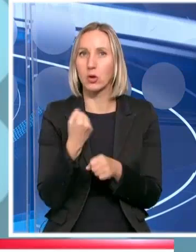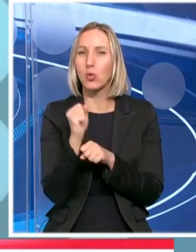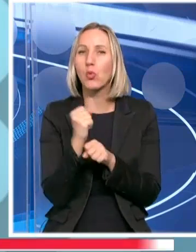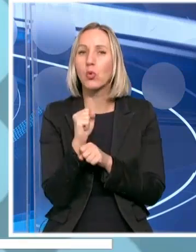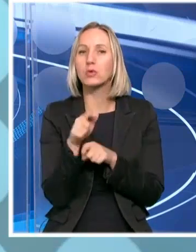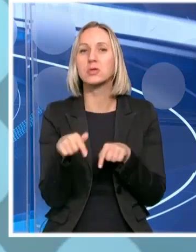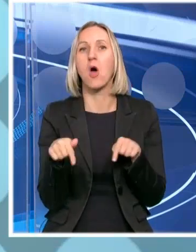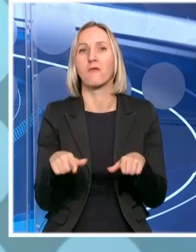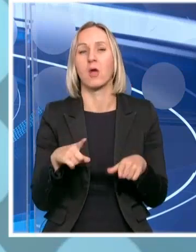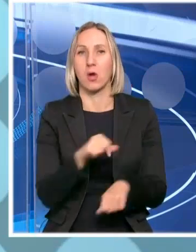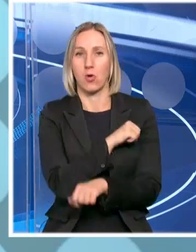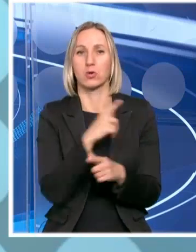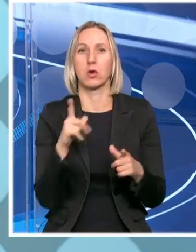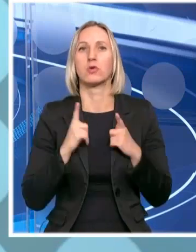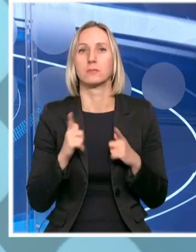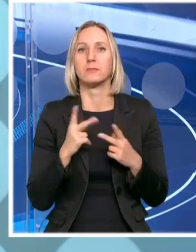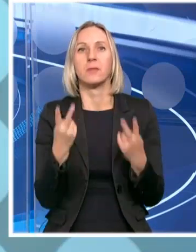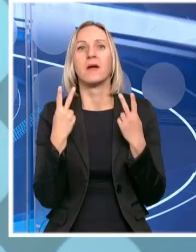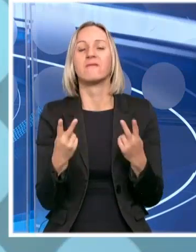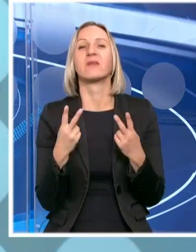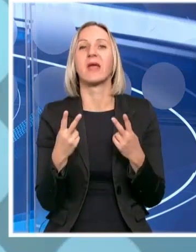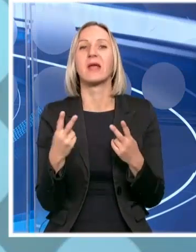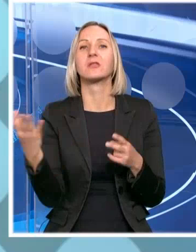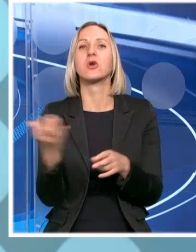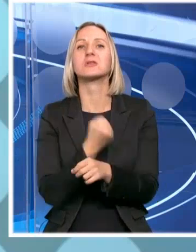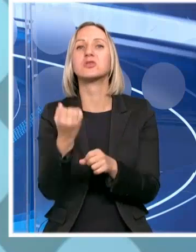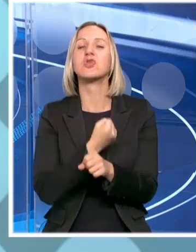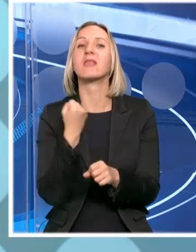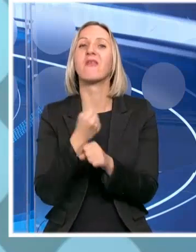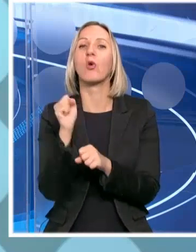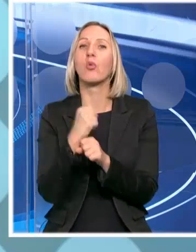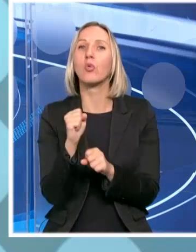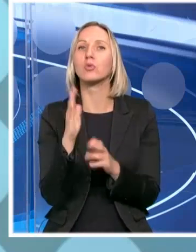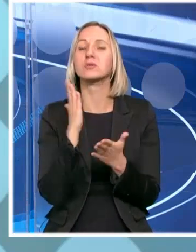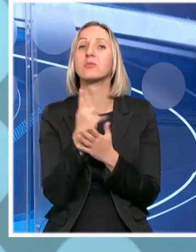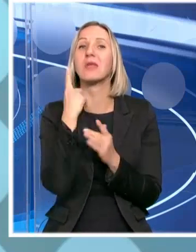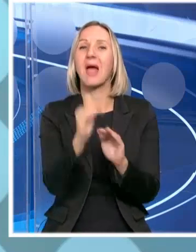očekujemo ove godine da vrednost žetve kukuruza bude milijardu eura.